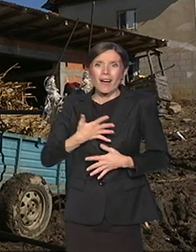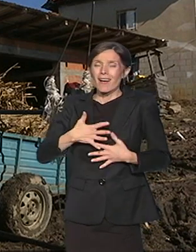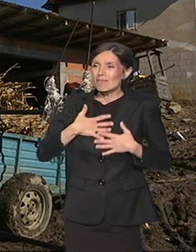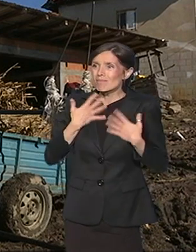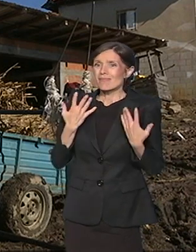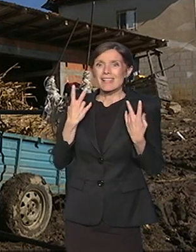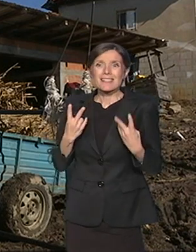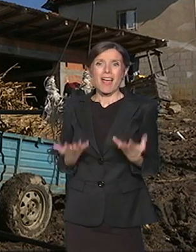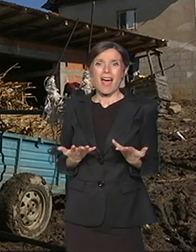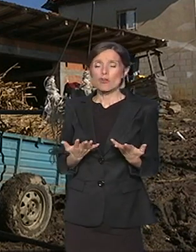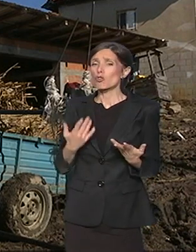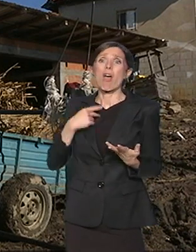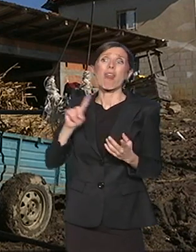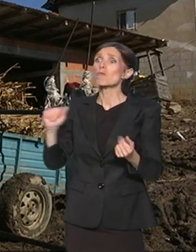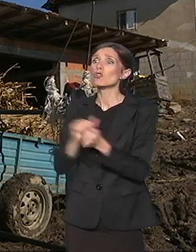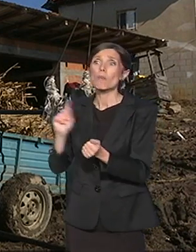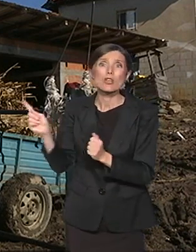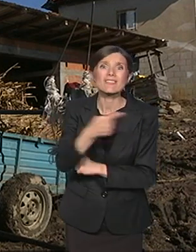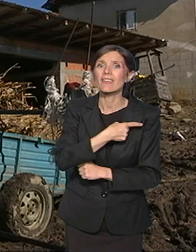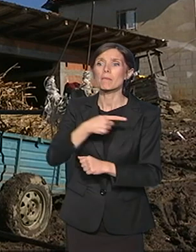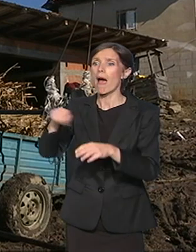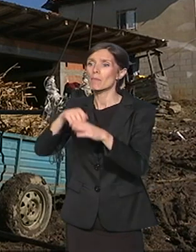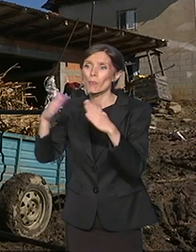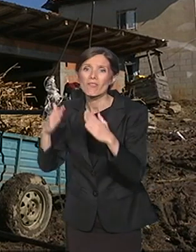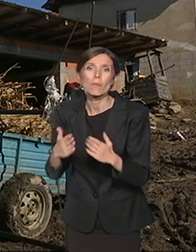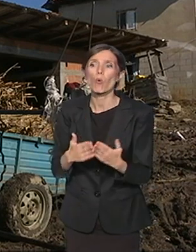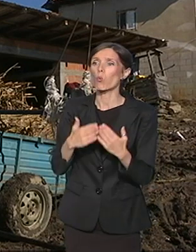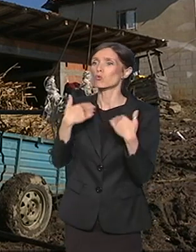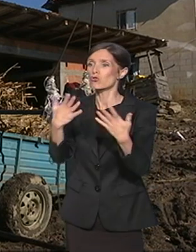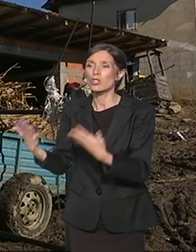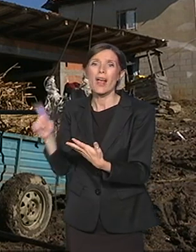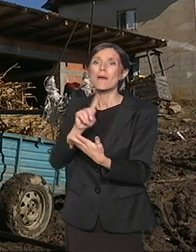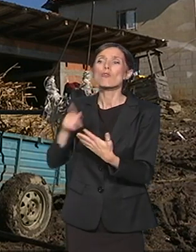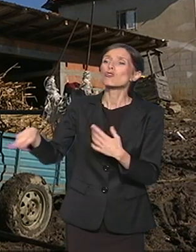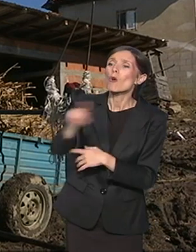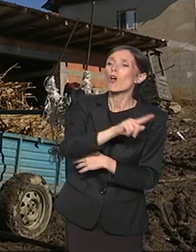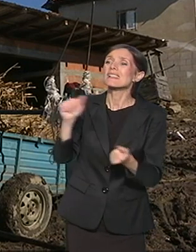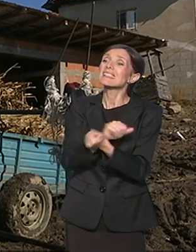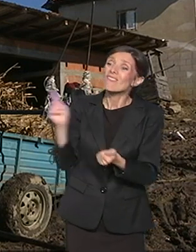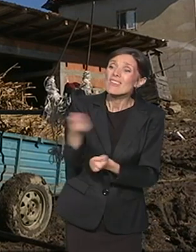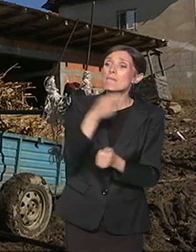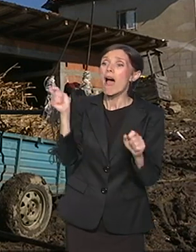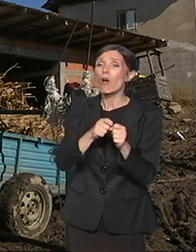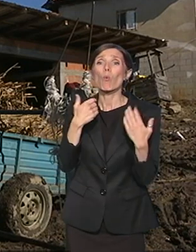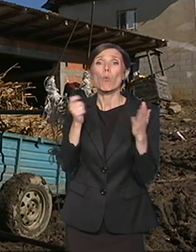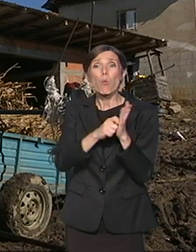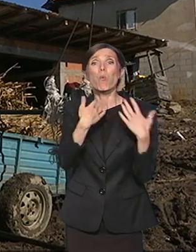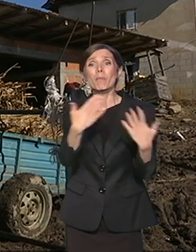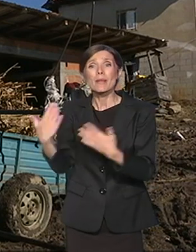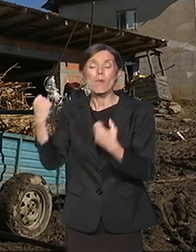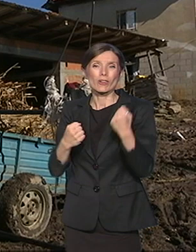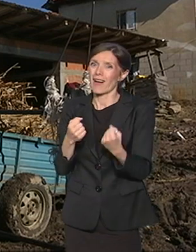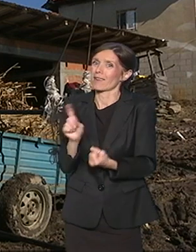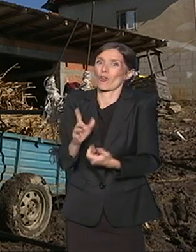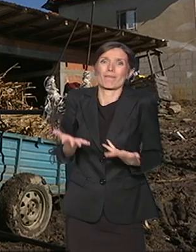svima da napravimo kuće, ne možemo svima da kupimo traktore, ali probat ćemo da u saradnje sa državnim